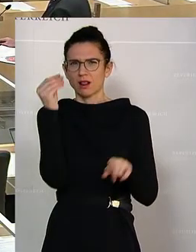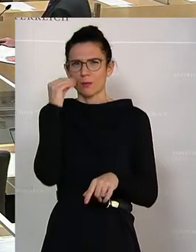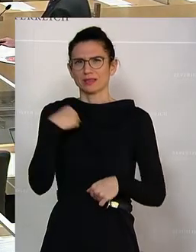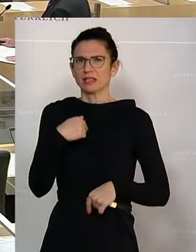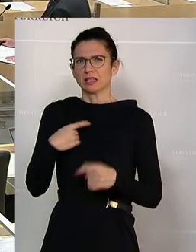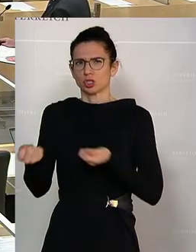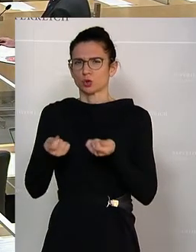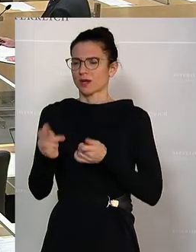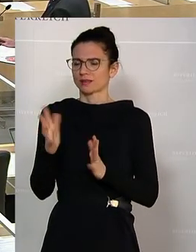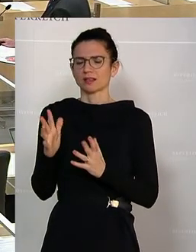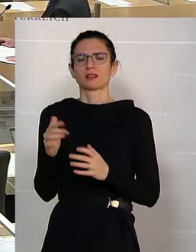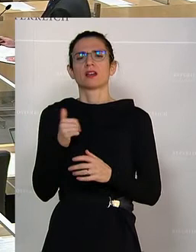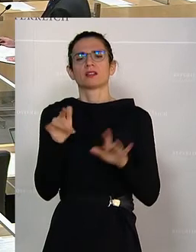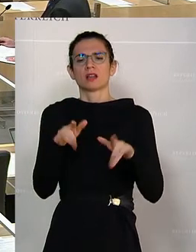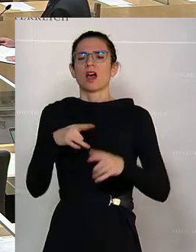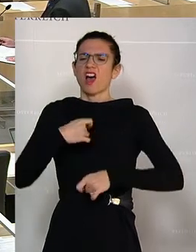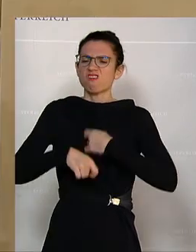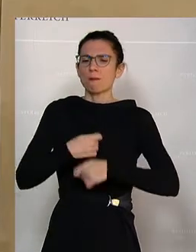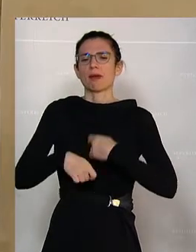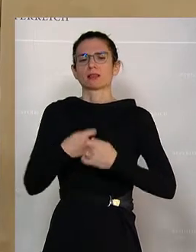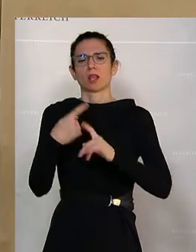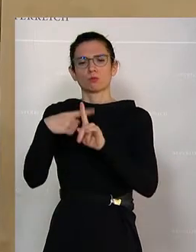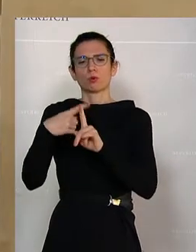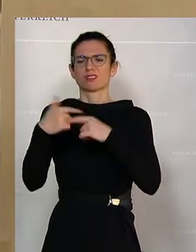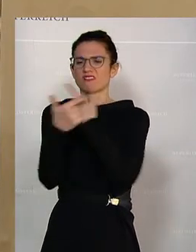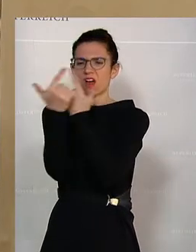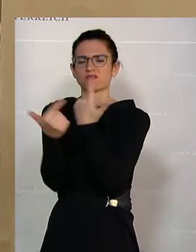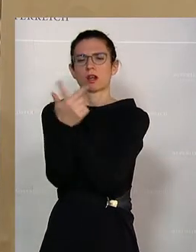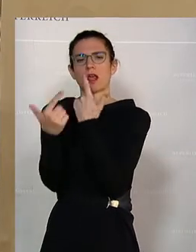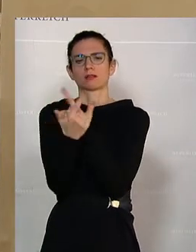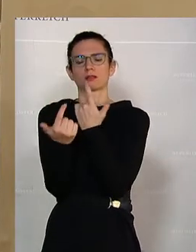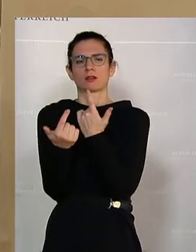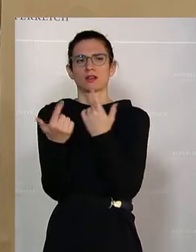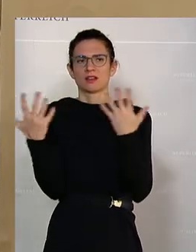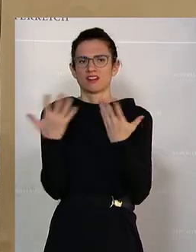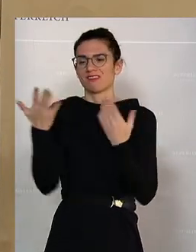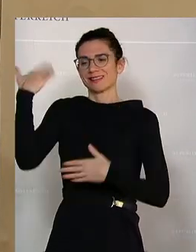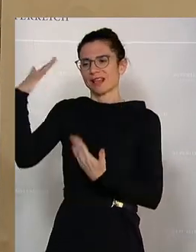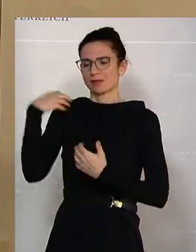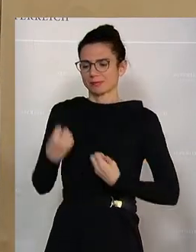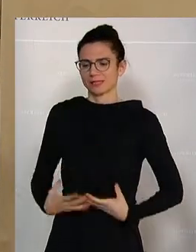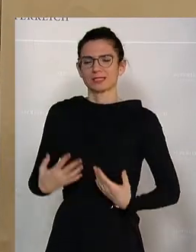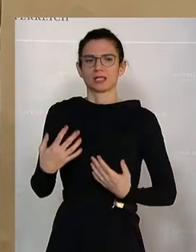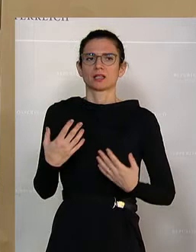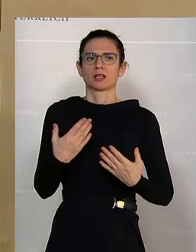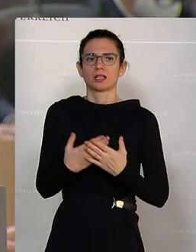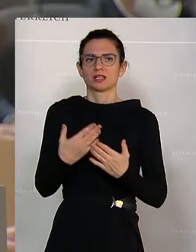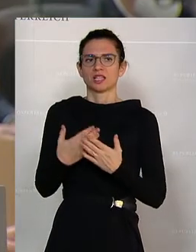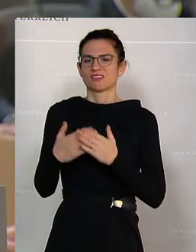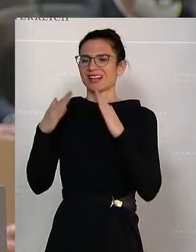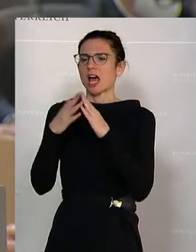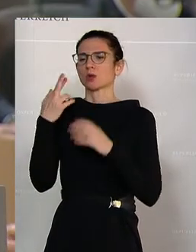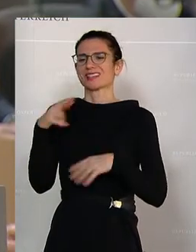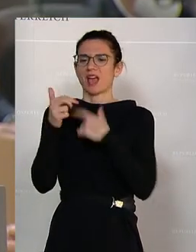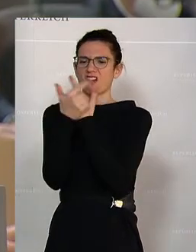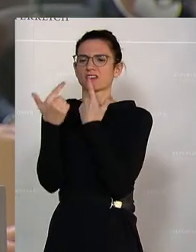darum, das entsprechend aufzuarbeiten, aufzuklären darüber, was damals passiert ist. Daher Haus der Aufklärung ist